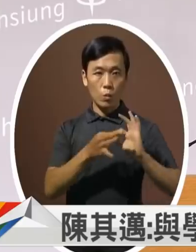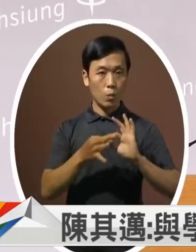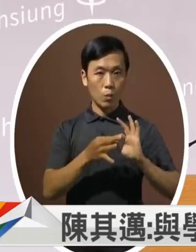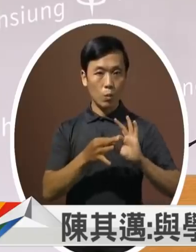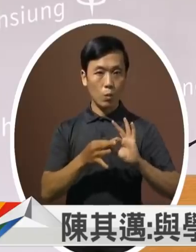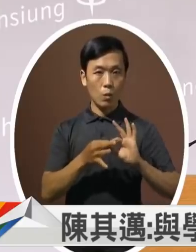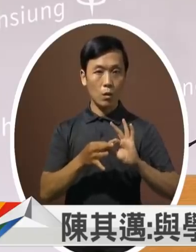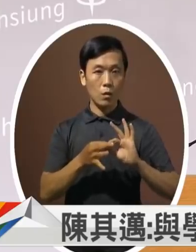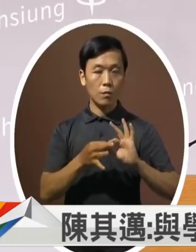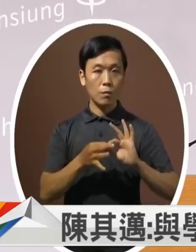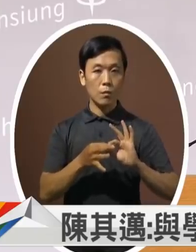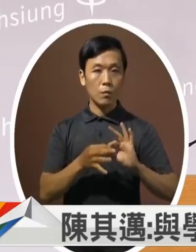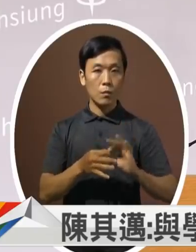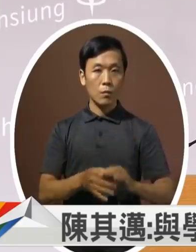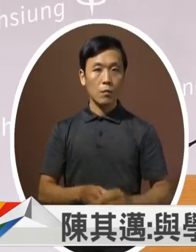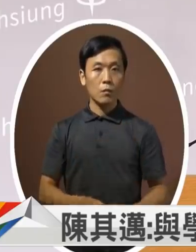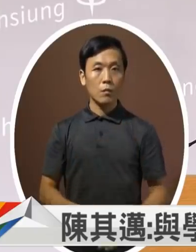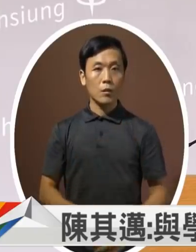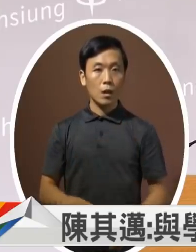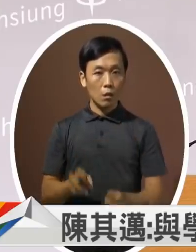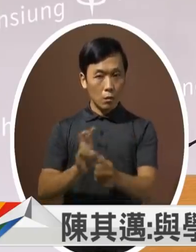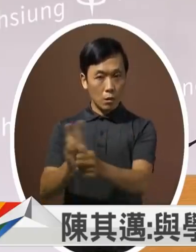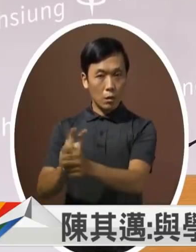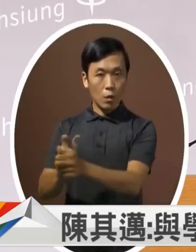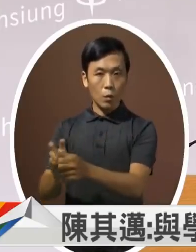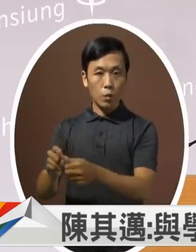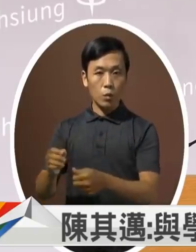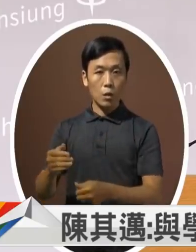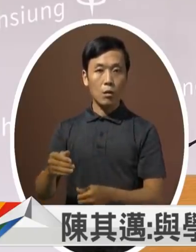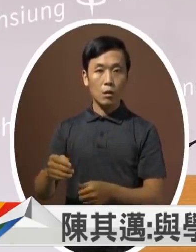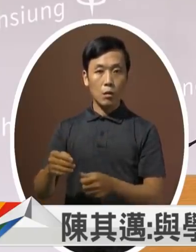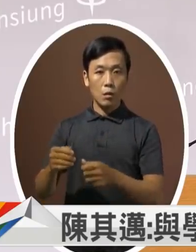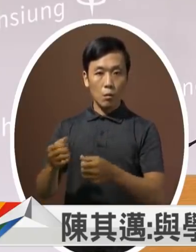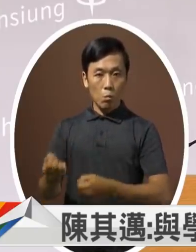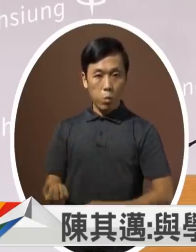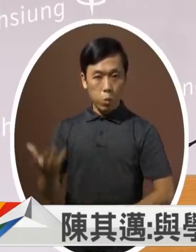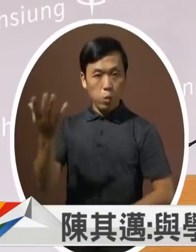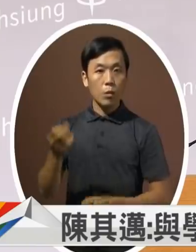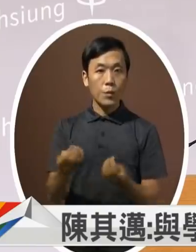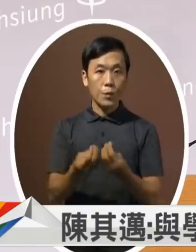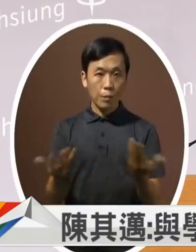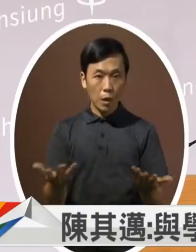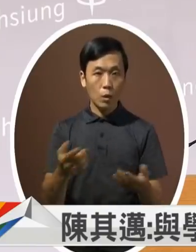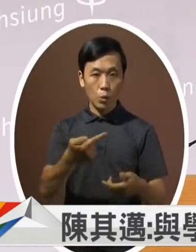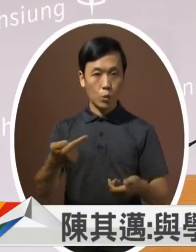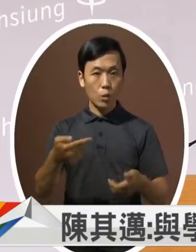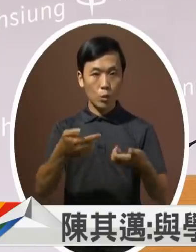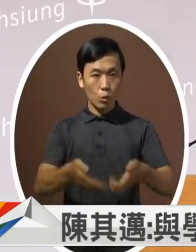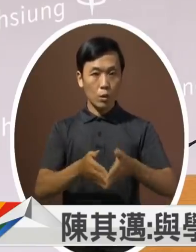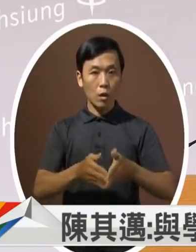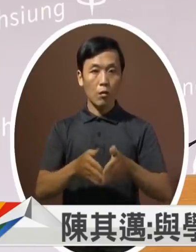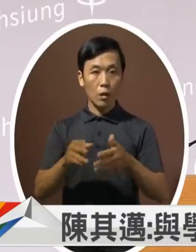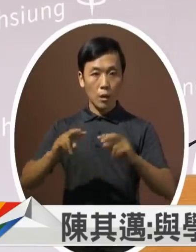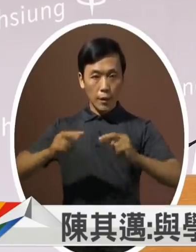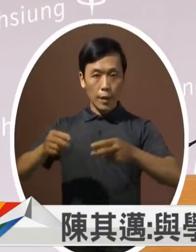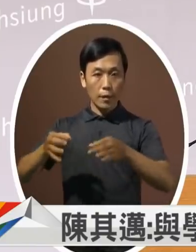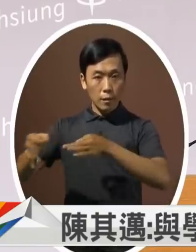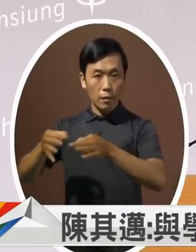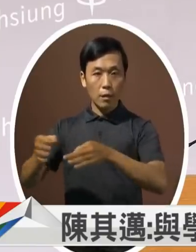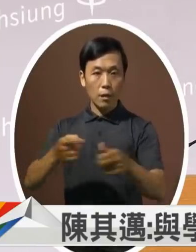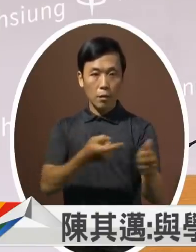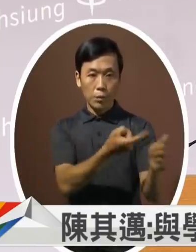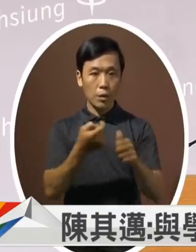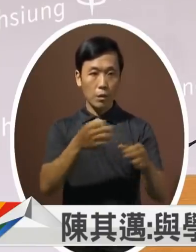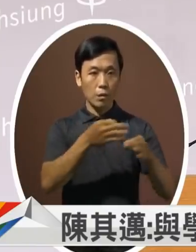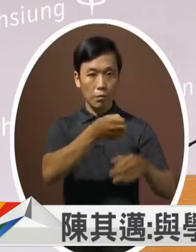照护的能量提升更重要的是能够让它产业化吸引更多的年轻人